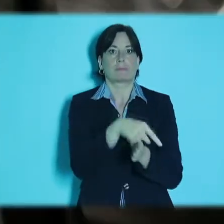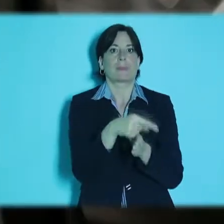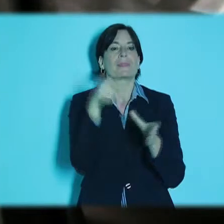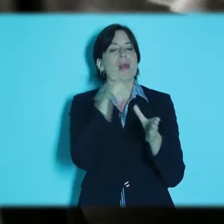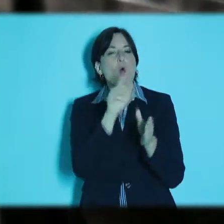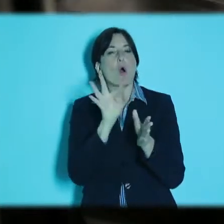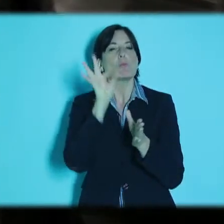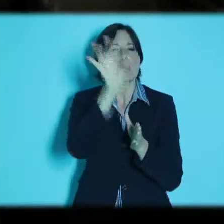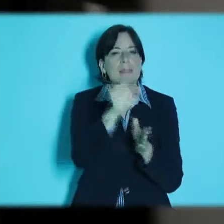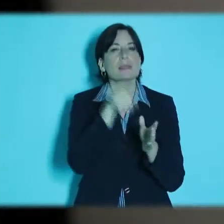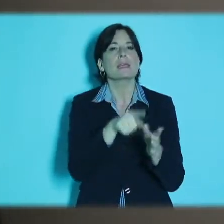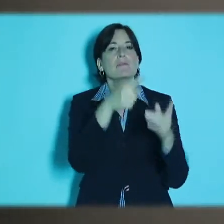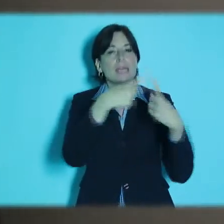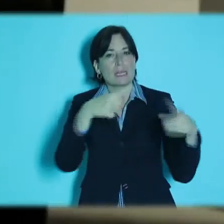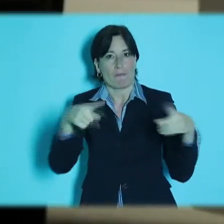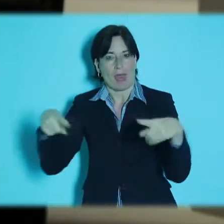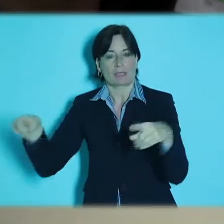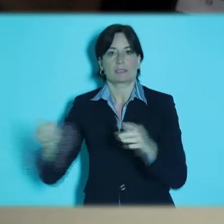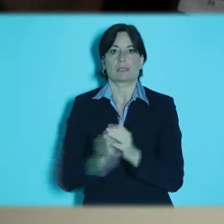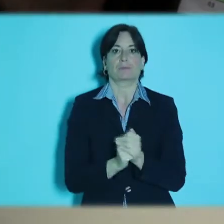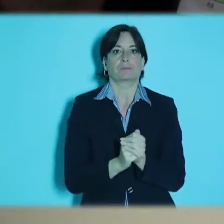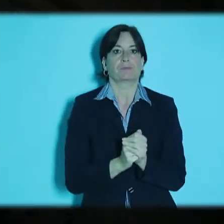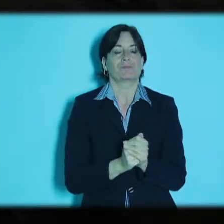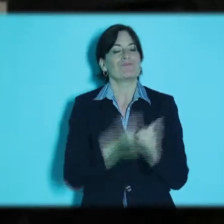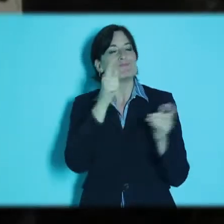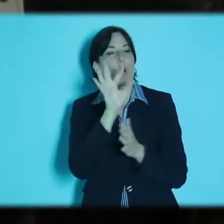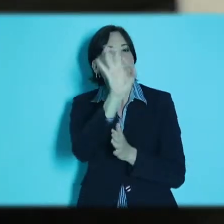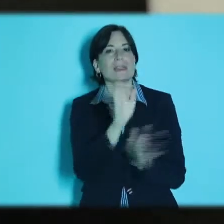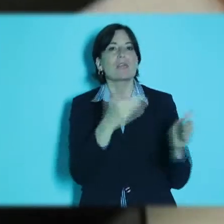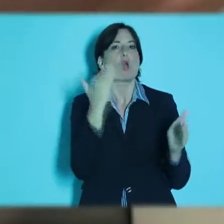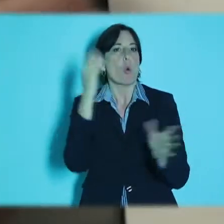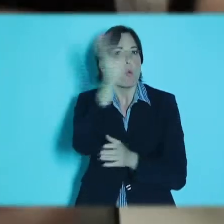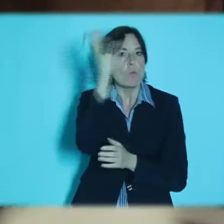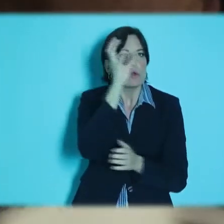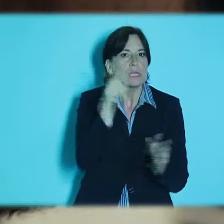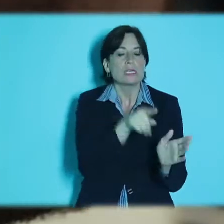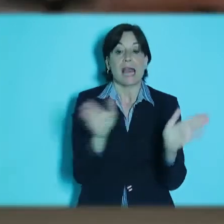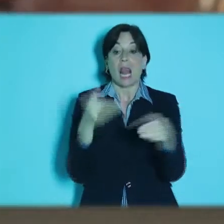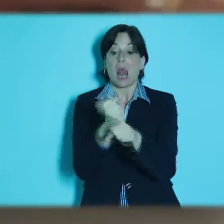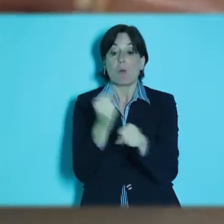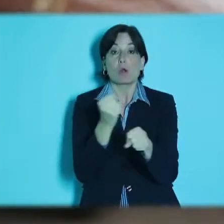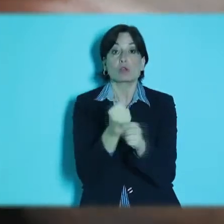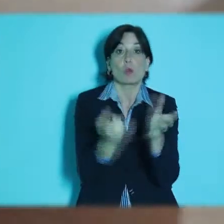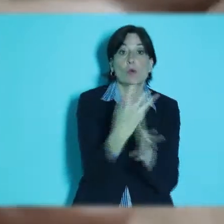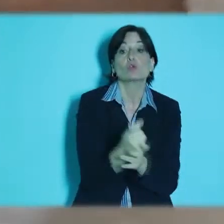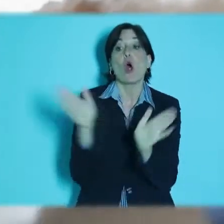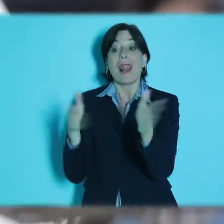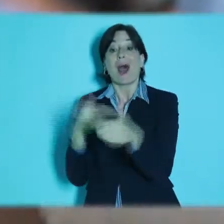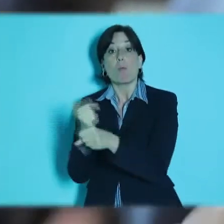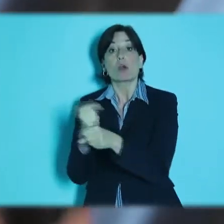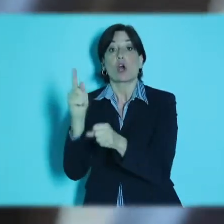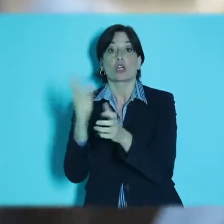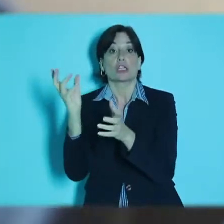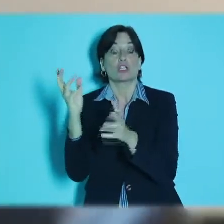Ateneo con orientamento e finalità molto differenziate, sia di carattere umanistico, di produzione, sia di